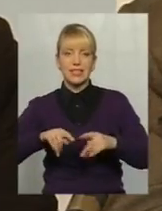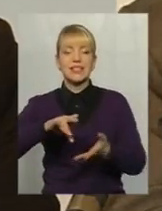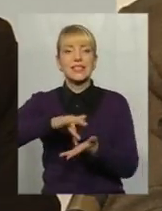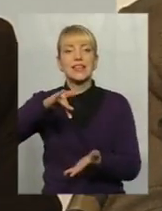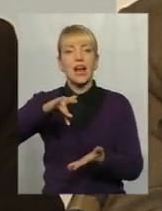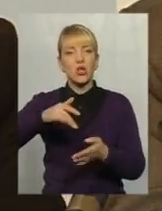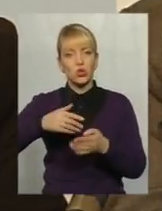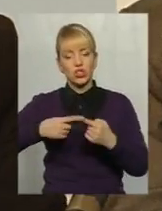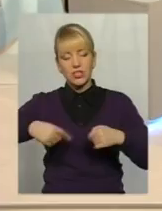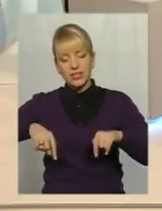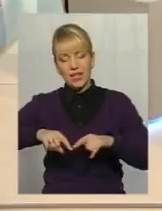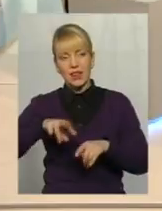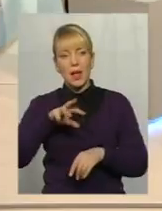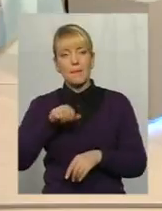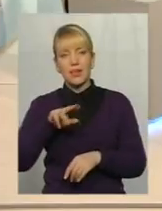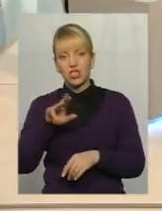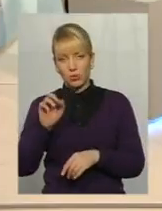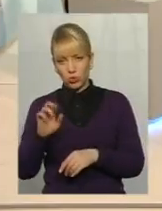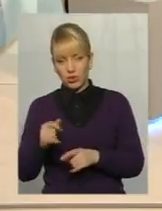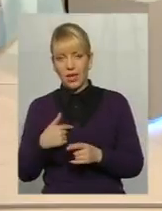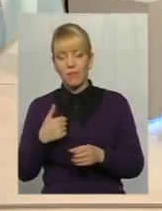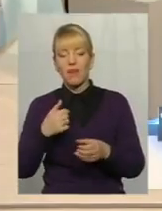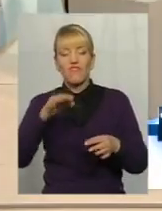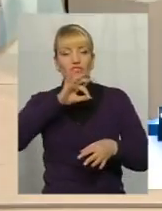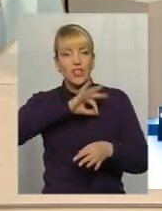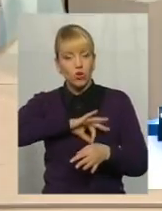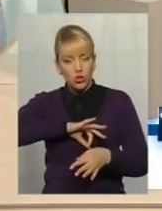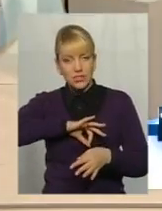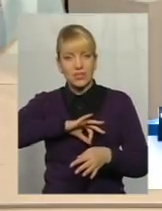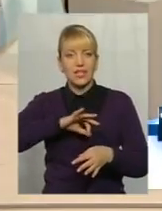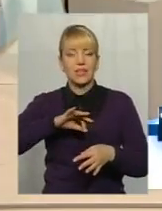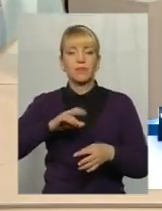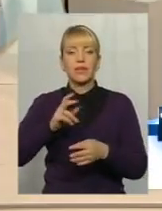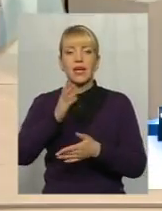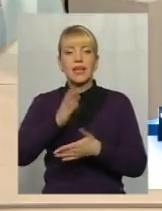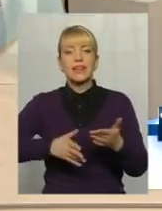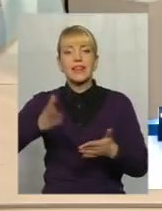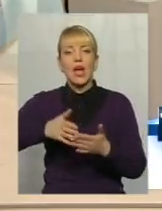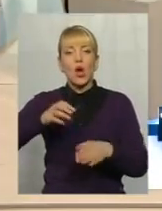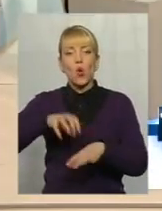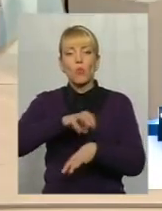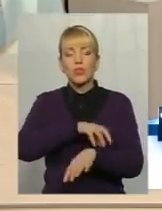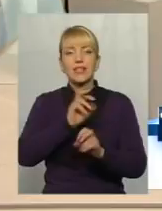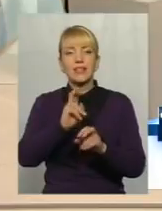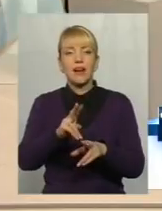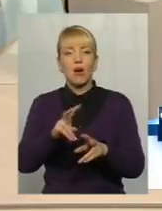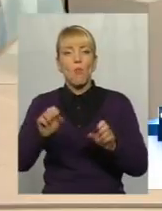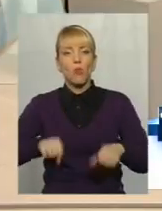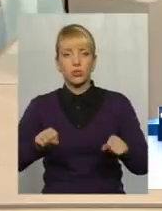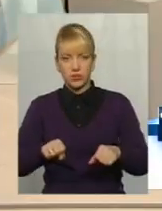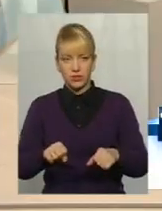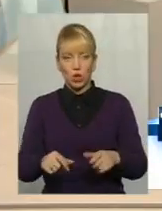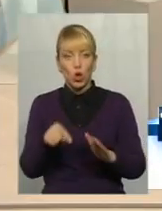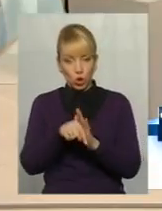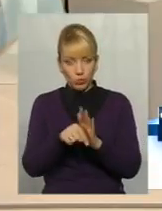для того, щоб ми використали декомунізацію як можливість. Тобто, все одно зараз треба